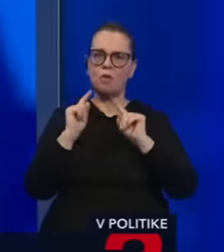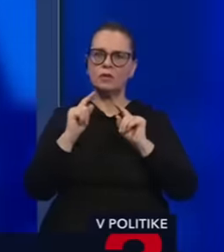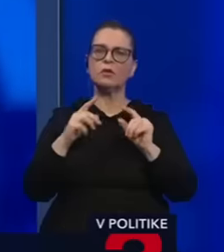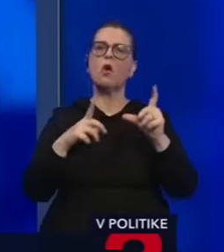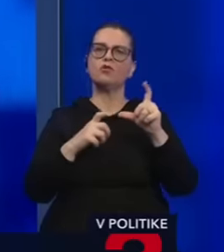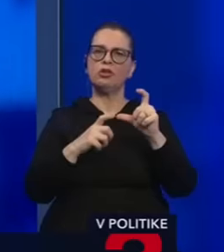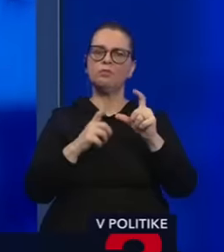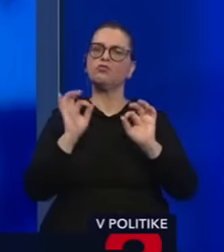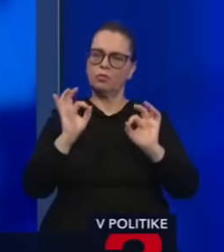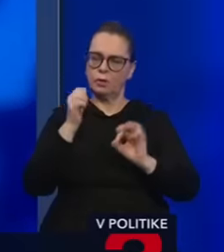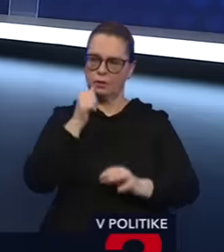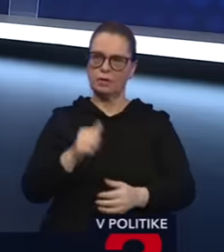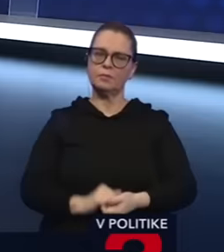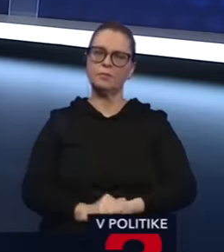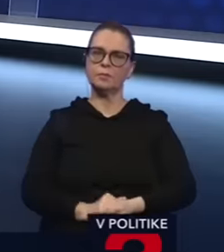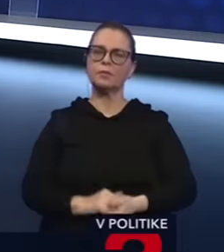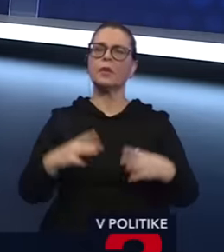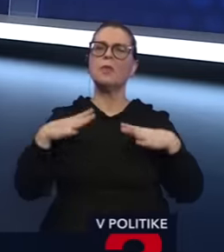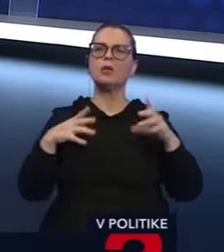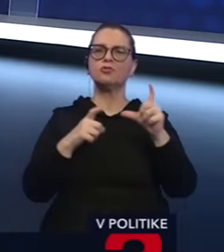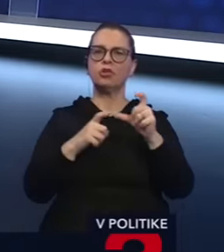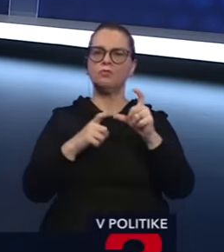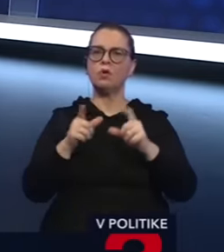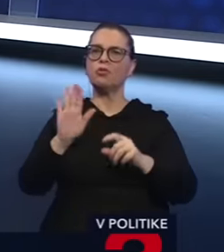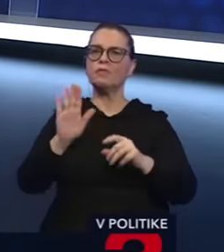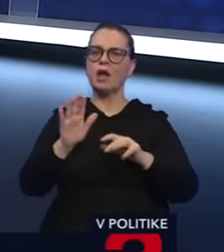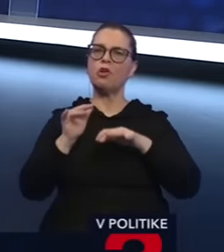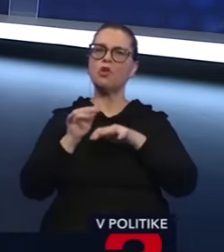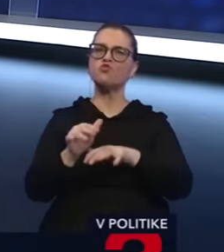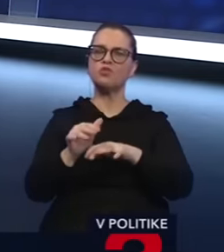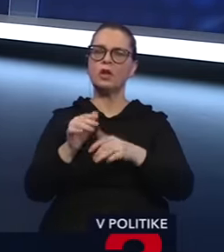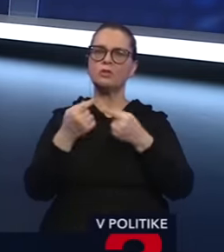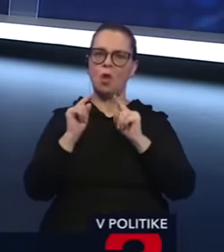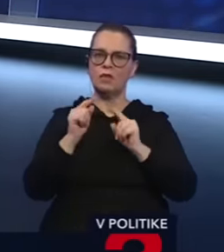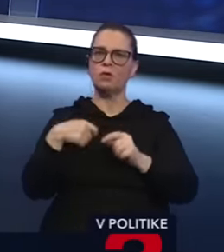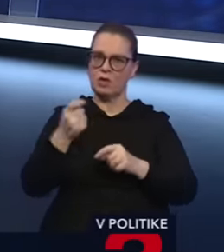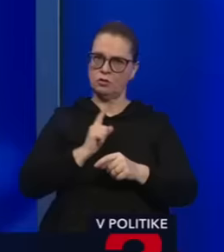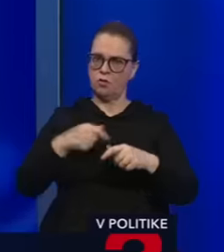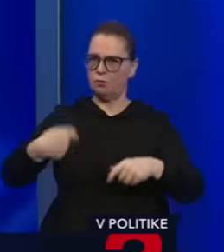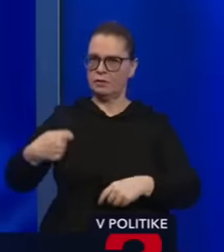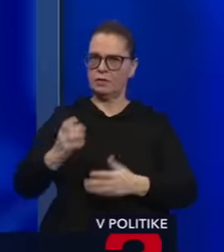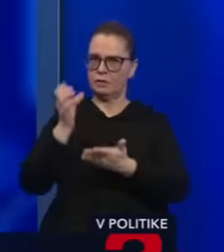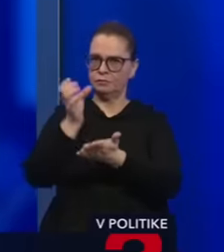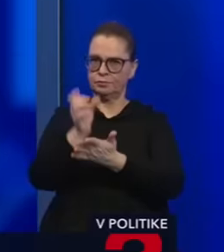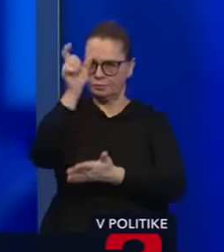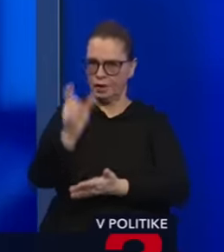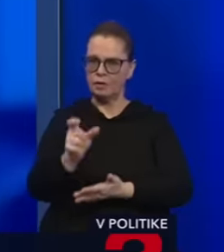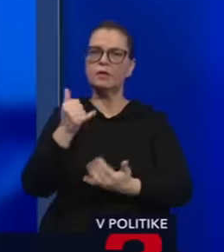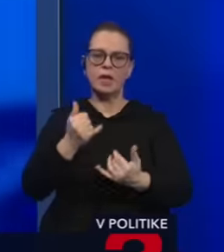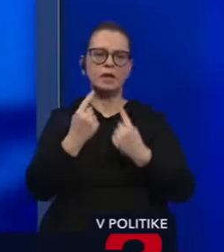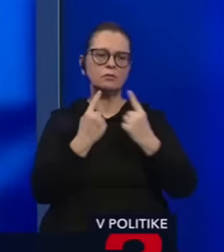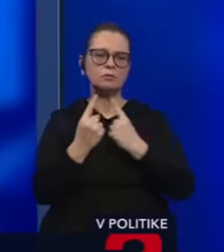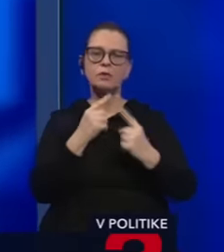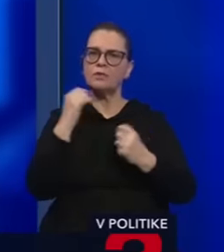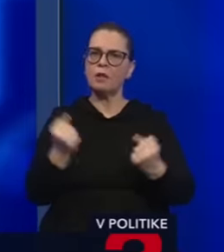Šipoš. Dobrý deň. Dobrý deň. Pán Šipoš, postaví vaše hnutie vlastného prezidentského kandidáta? Momentálne o tom rokujeme veľmi